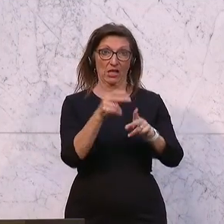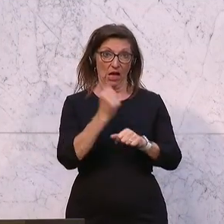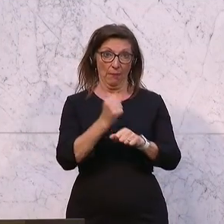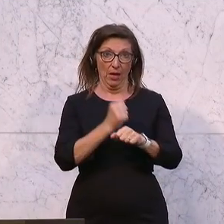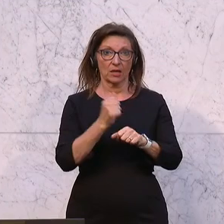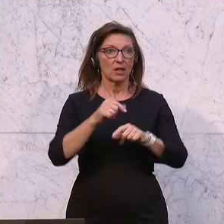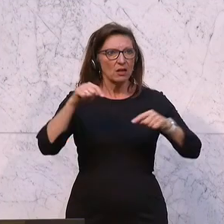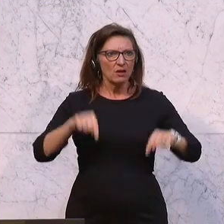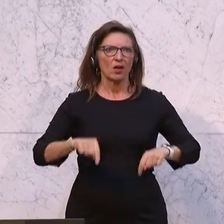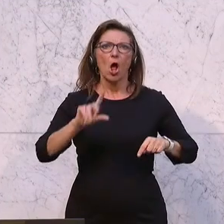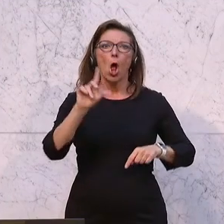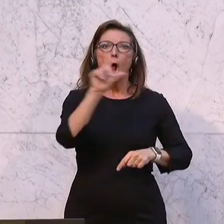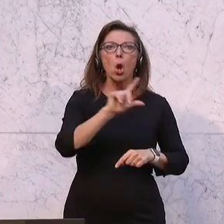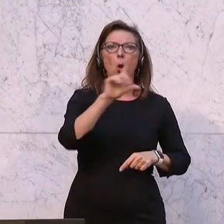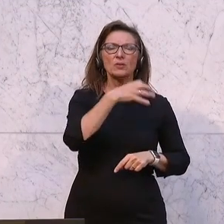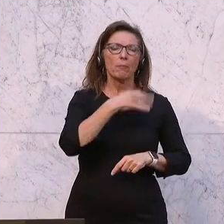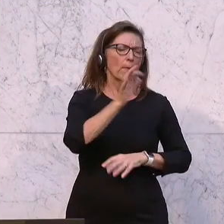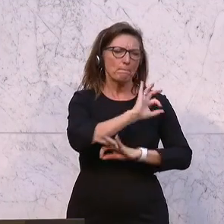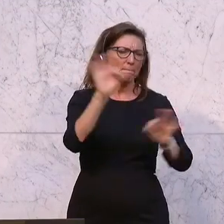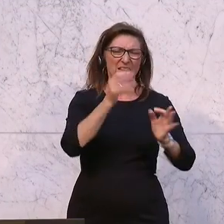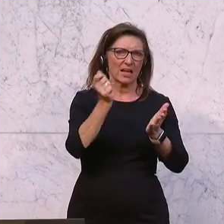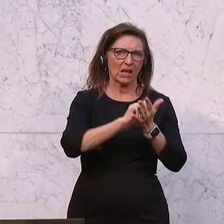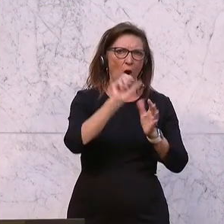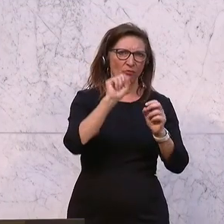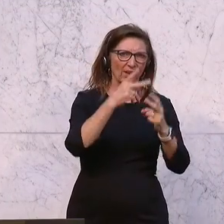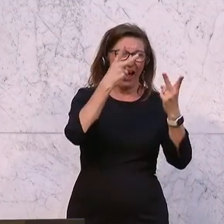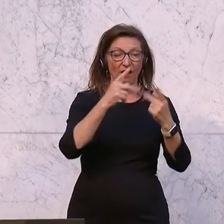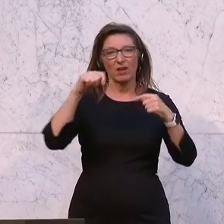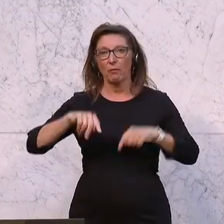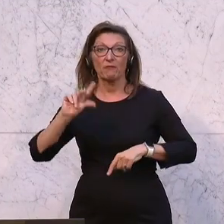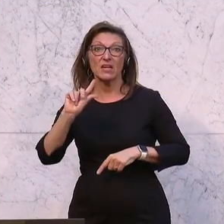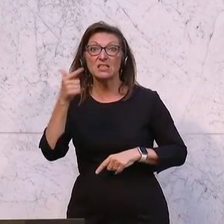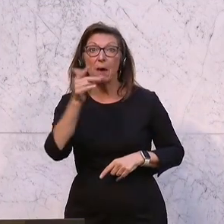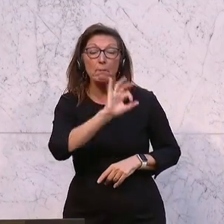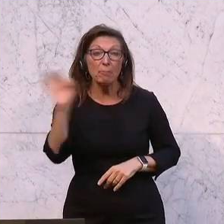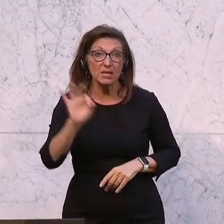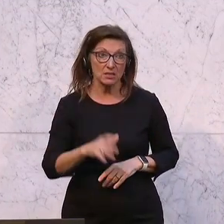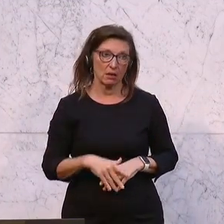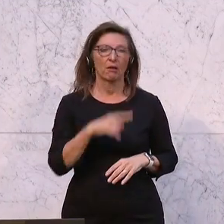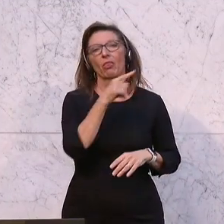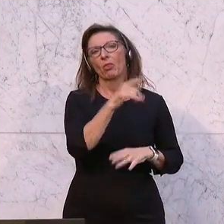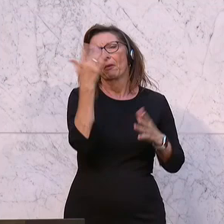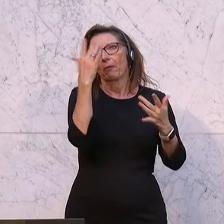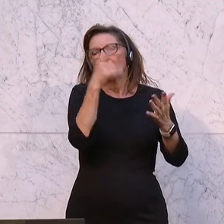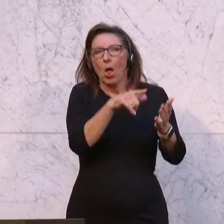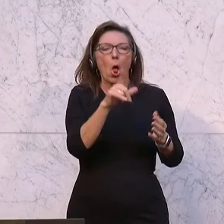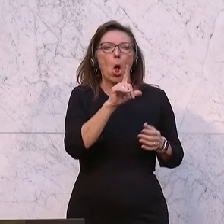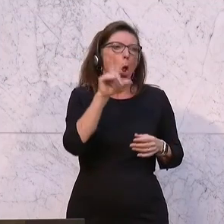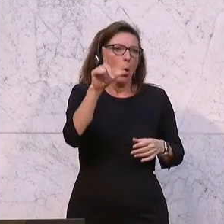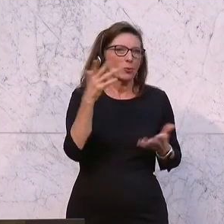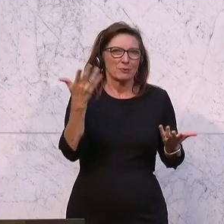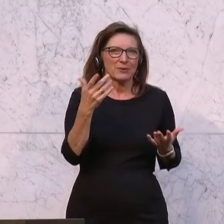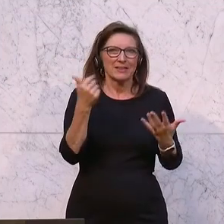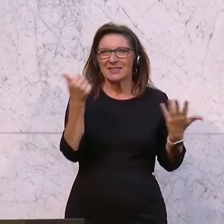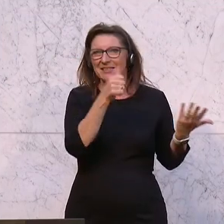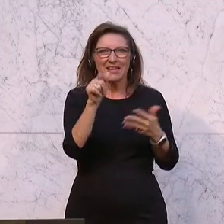Kaufkraft nach Luxemburg. Und Luxemburg ist das Beverly Hills in Europa, wenn man das so nennen mag, ja, mit rund 600.000 Einwohnern. Wir